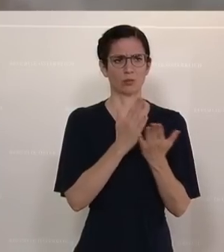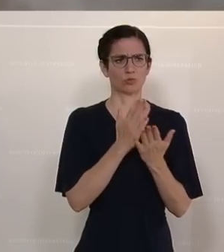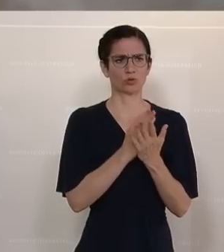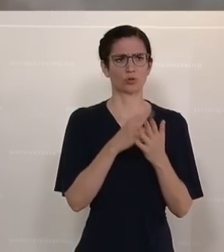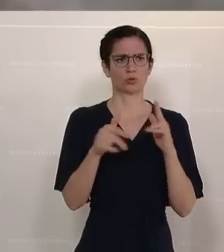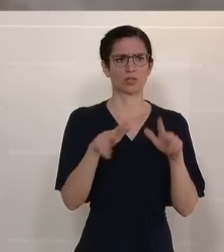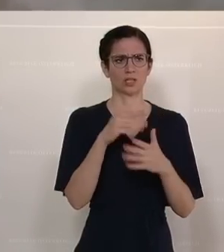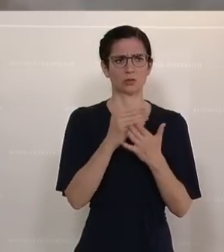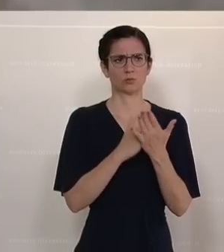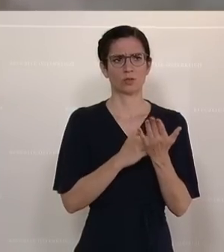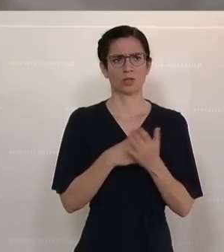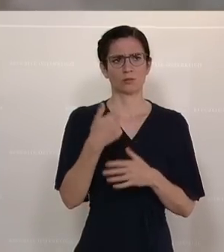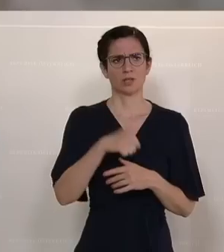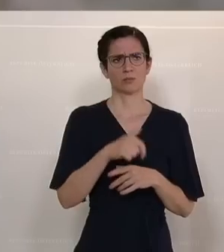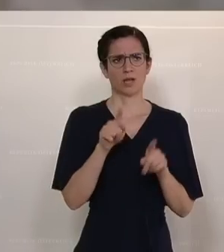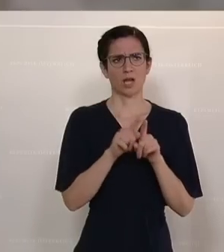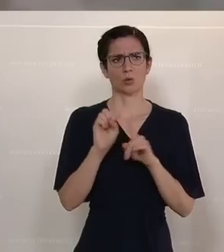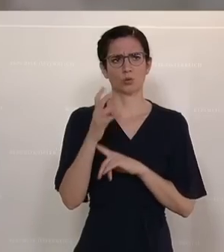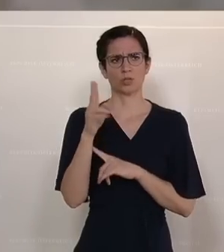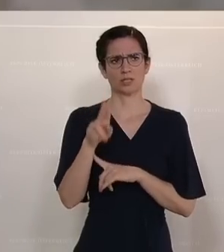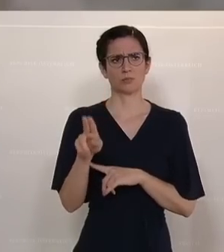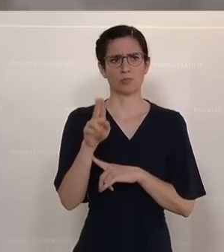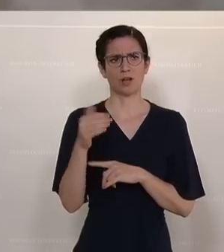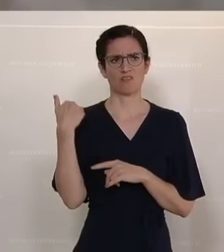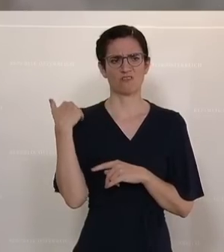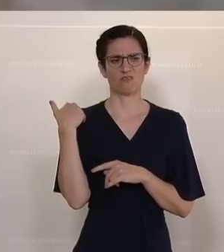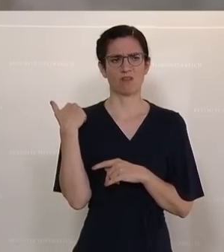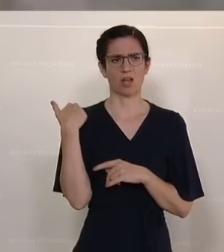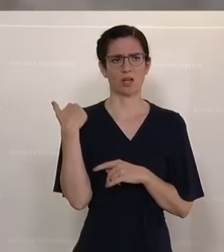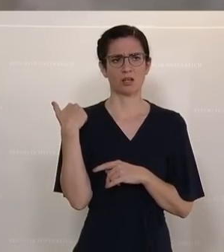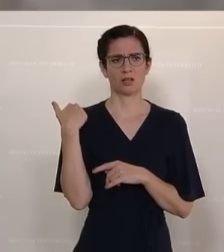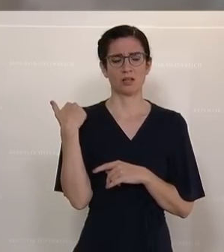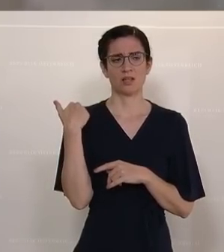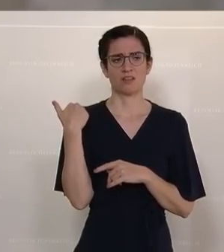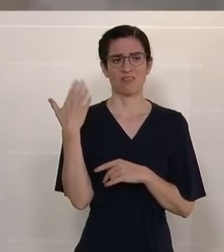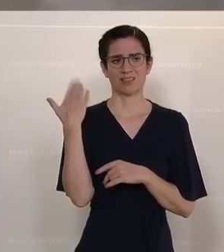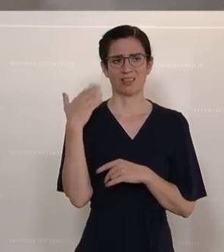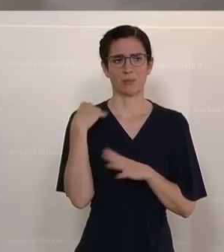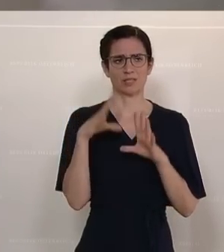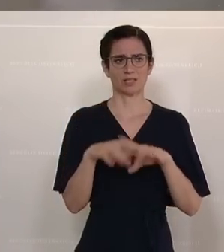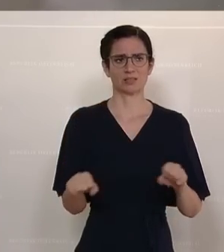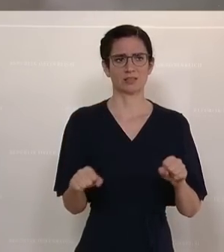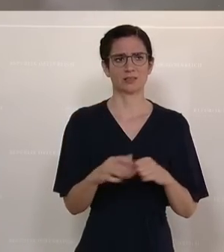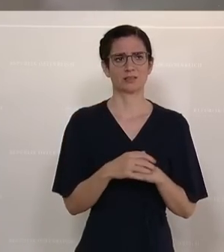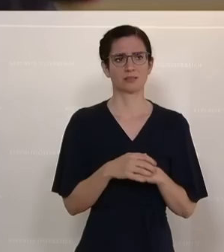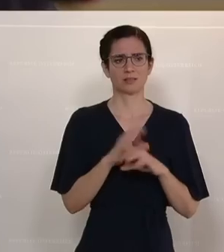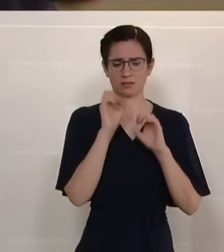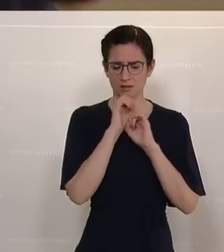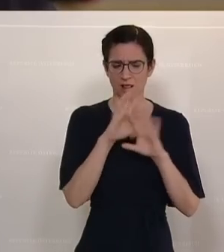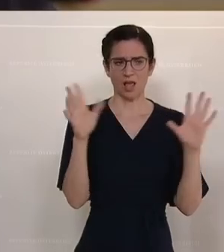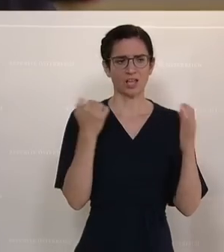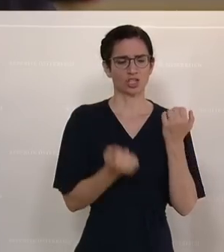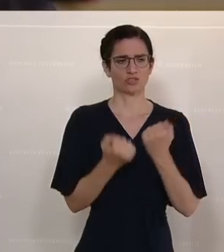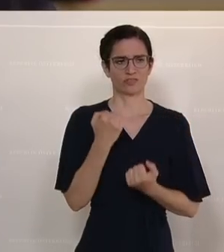auch im Regierungsprogramm, auch aus Türkis-Blau hatten wir das eigentlich festgeschrieben. Natürlich ist es